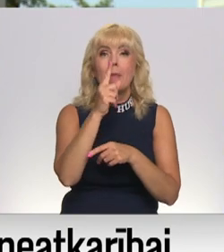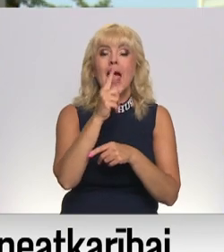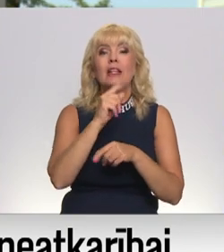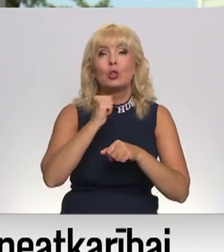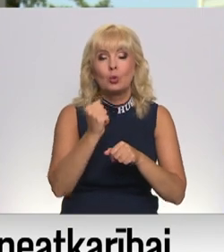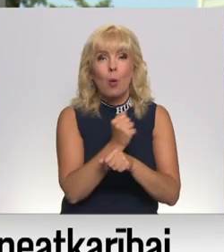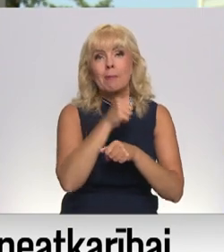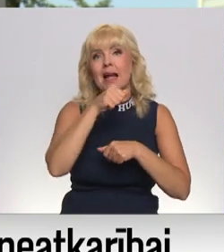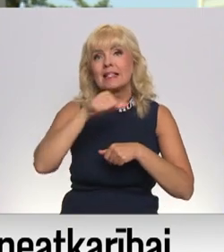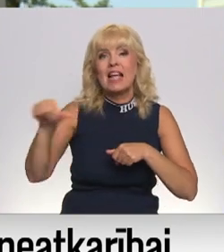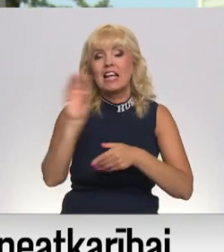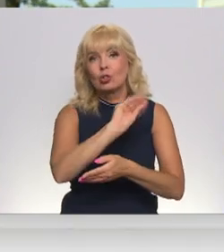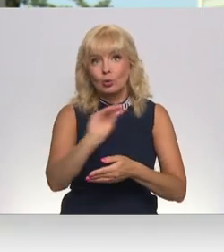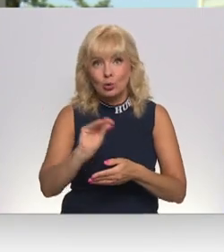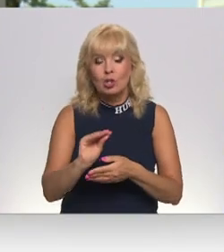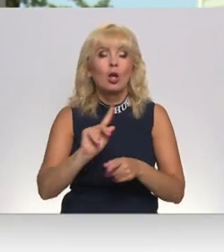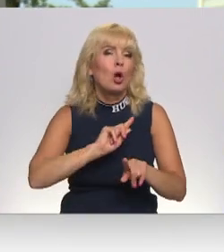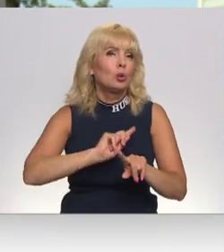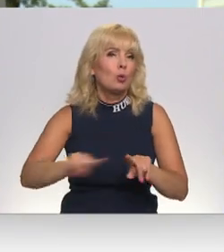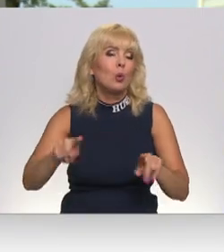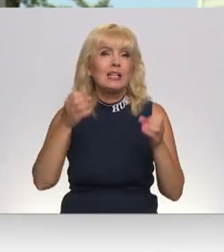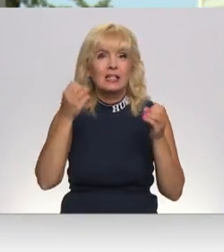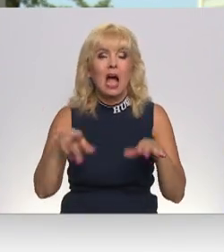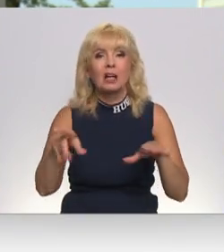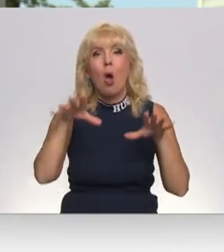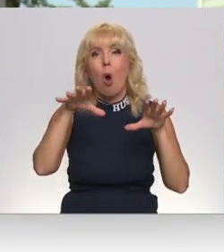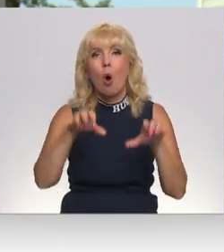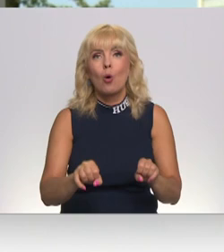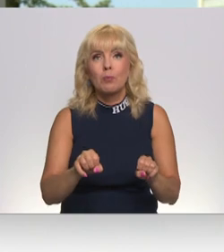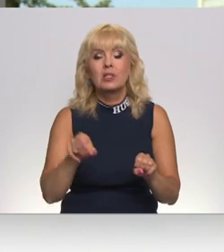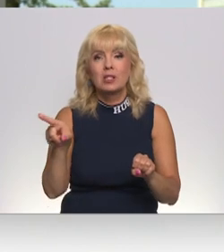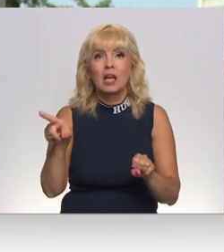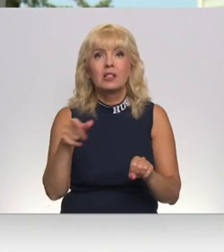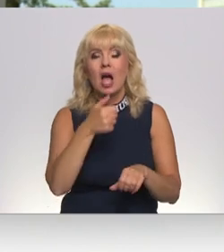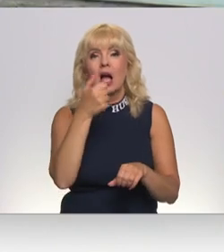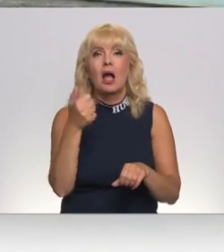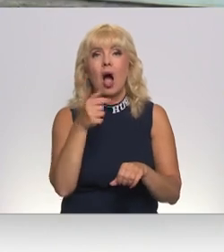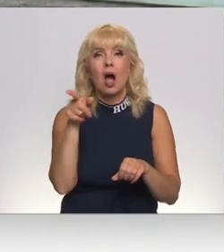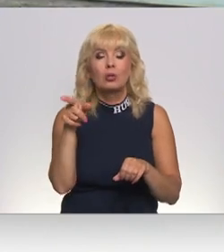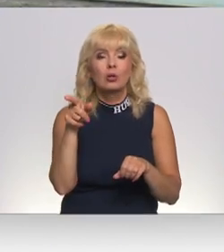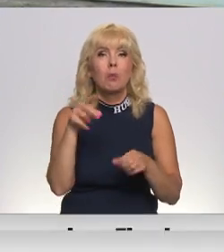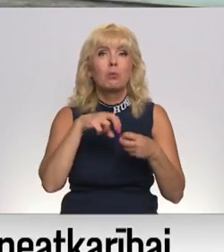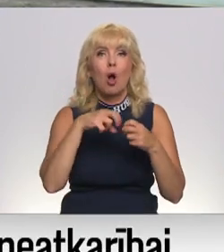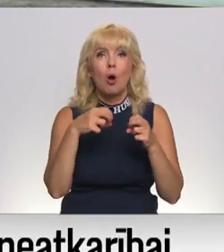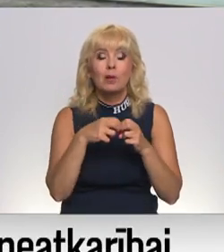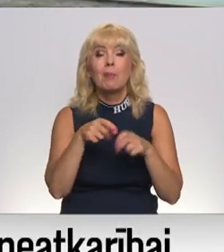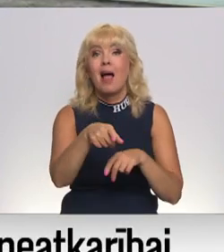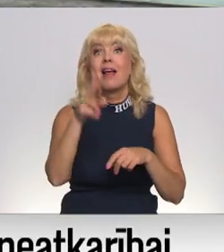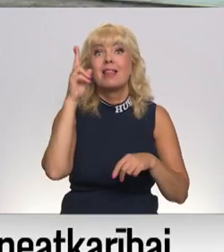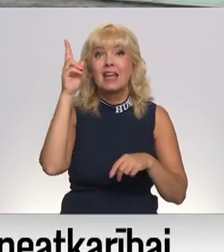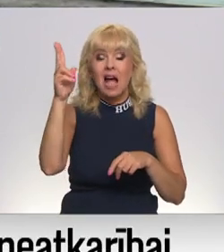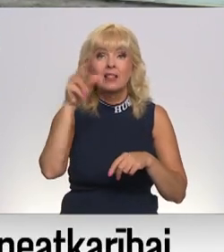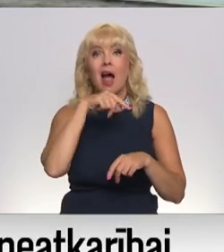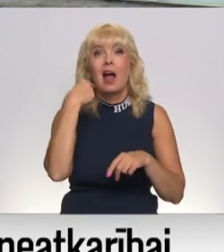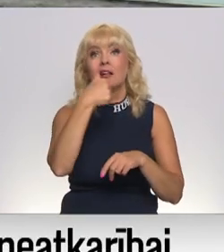Prūtams, uzreiz bija skaidrs, ka tas ir okupācijas godu sekas. Jo te ir līdzība par to, ka kāds